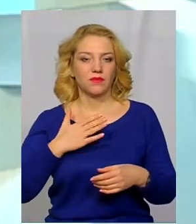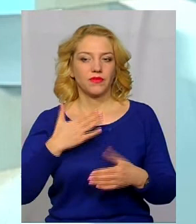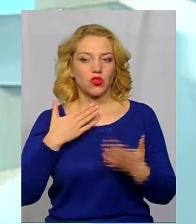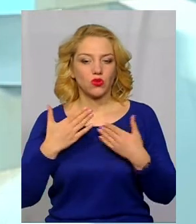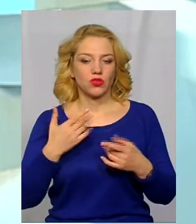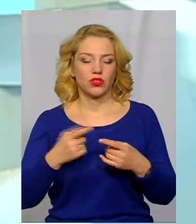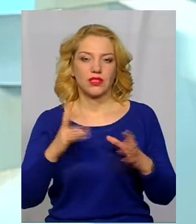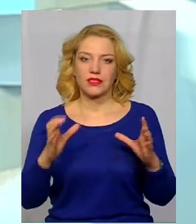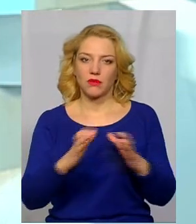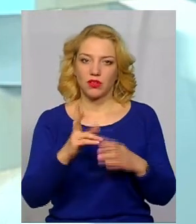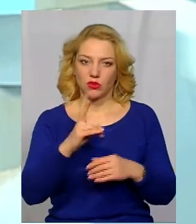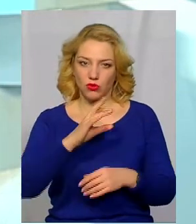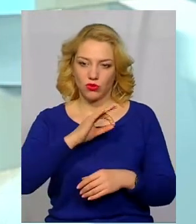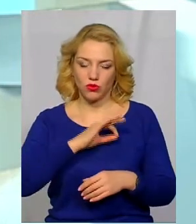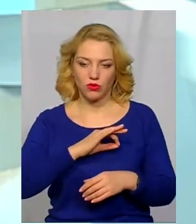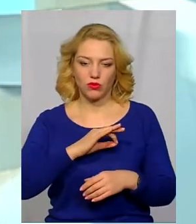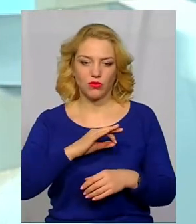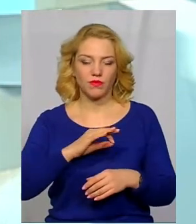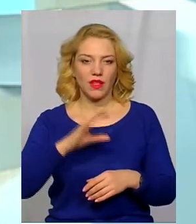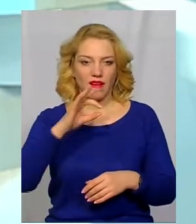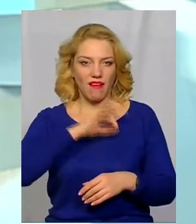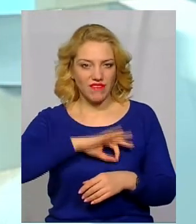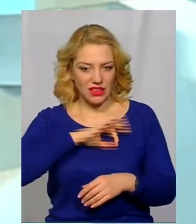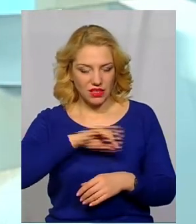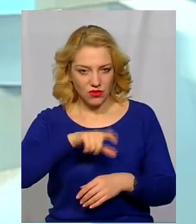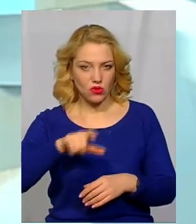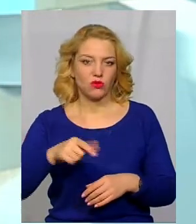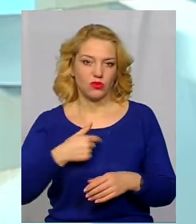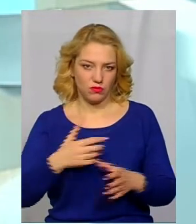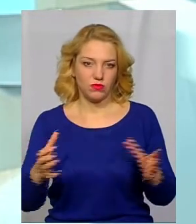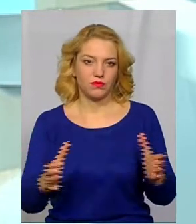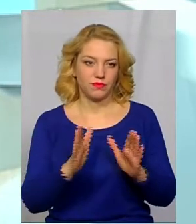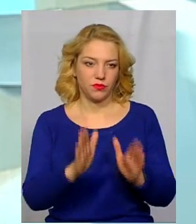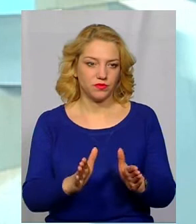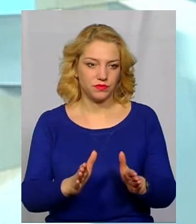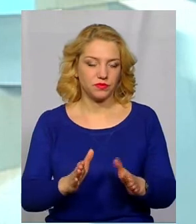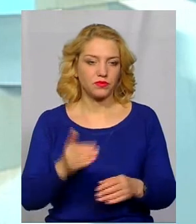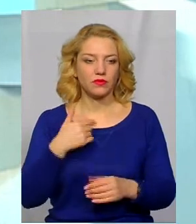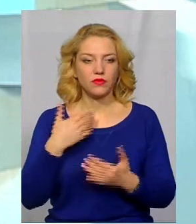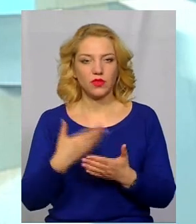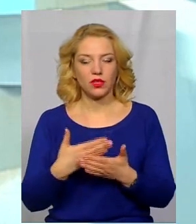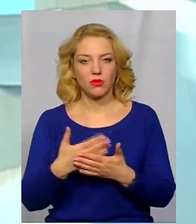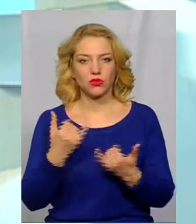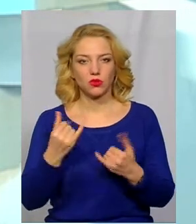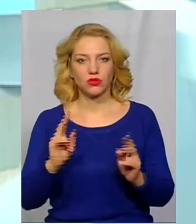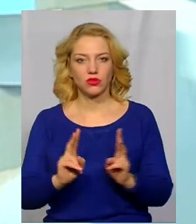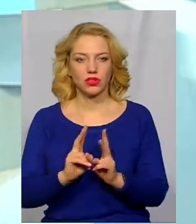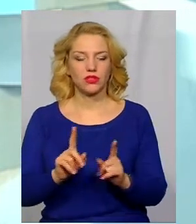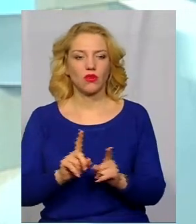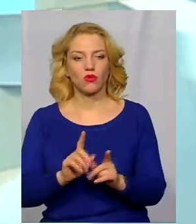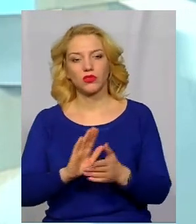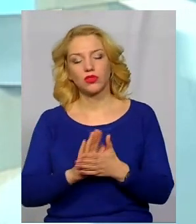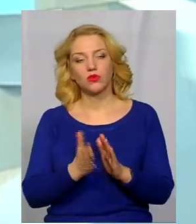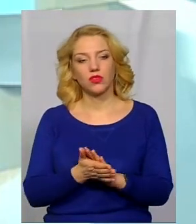працівників і розпочатися з тими працівниками, які, на мій погляд, не є ефективними. Наприклад, на сьогодні ми стикнулися з